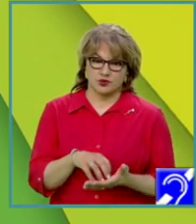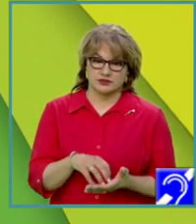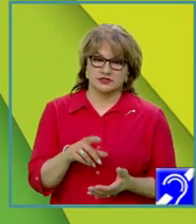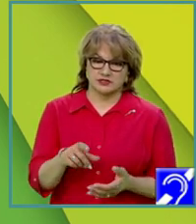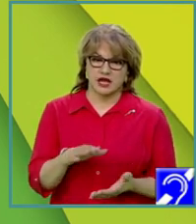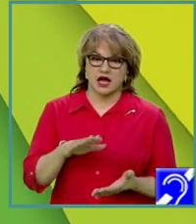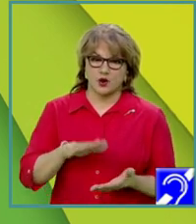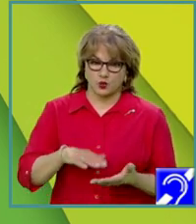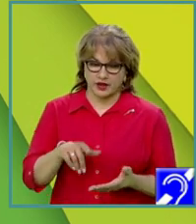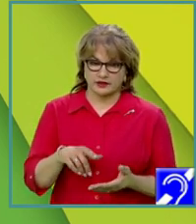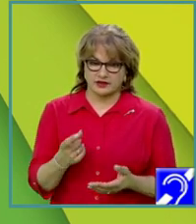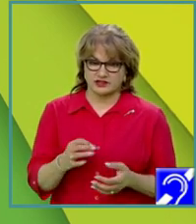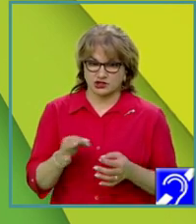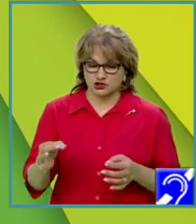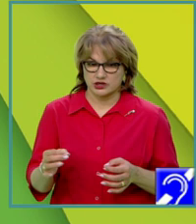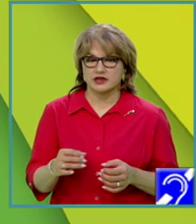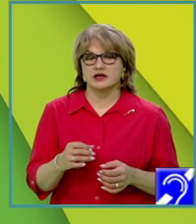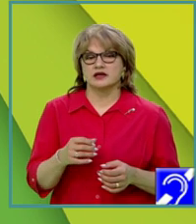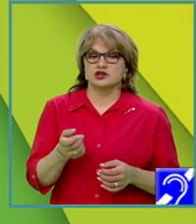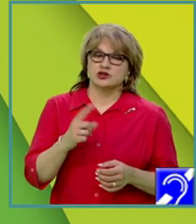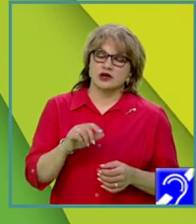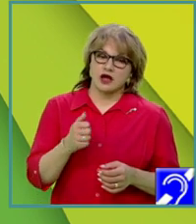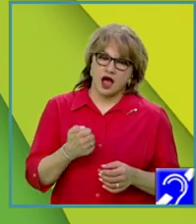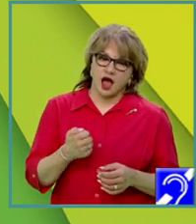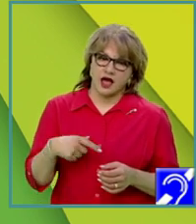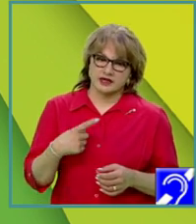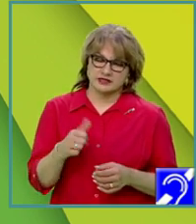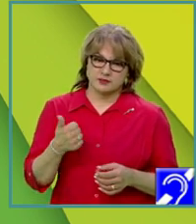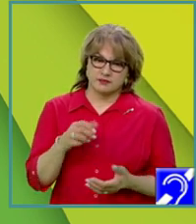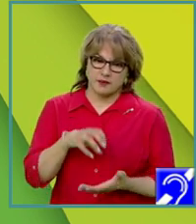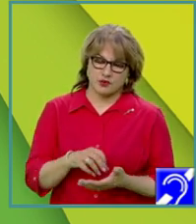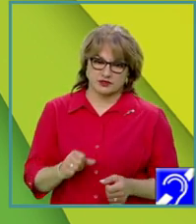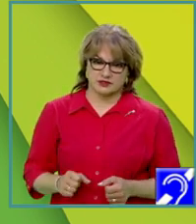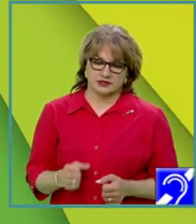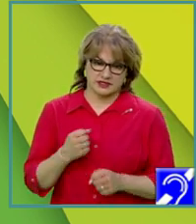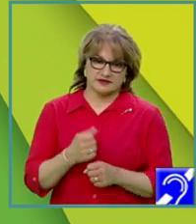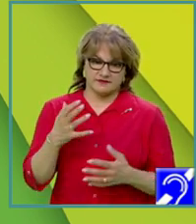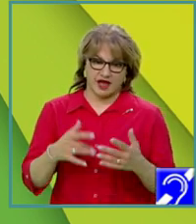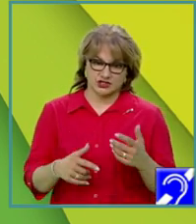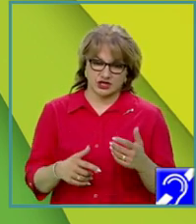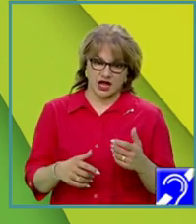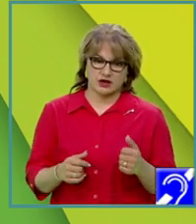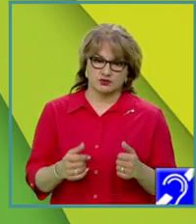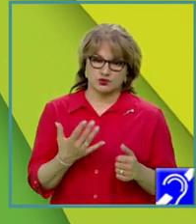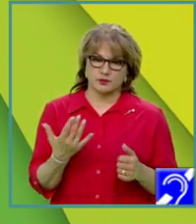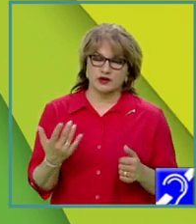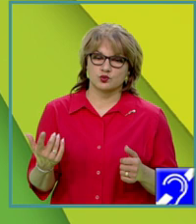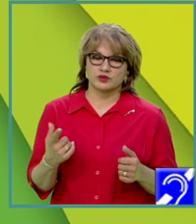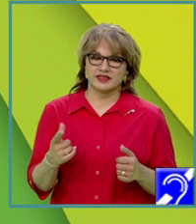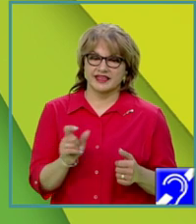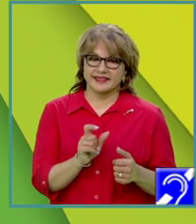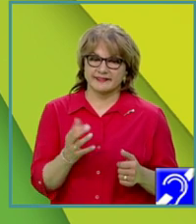curentă din șir, iar A reprezintă prima poziție. De practic, se calculează numărul de termeni din